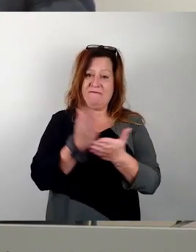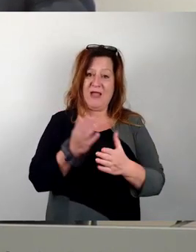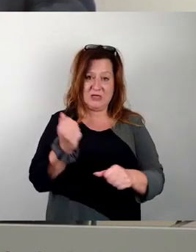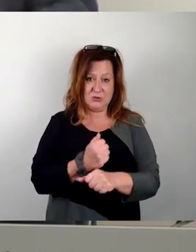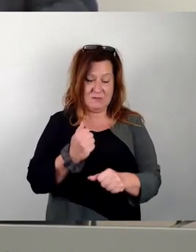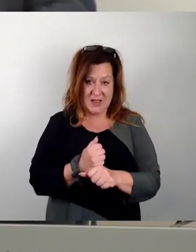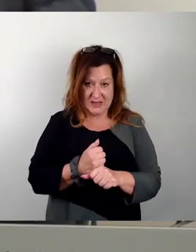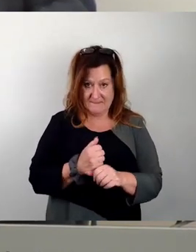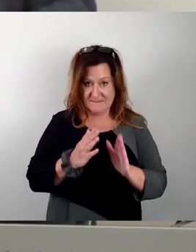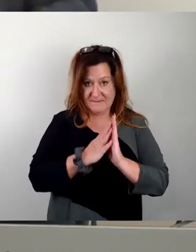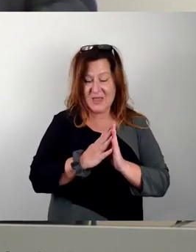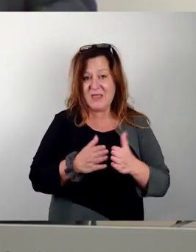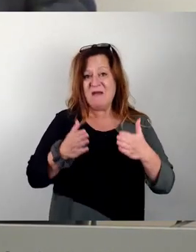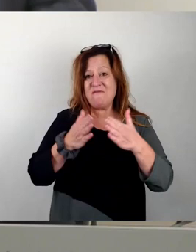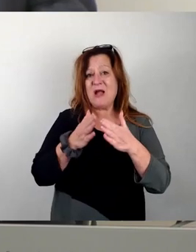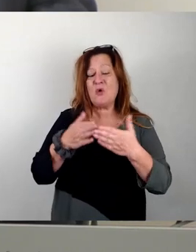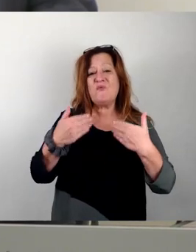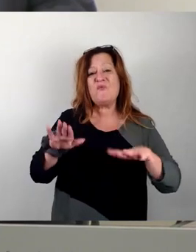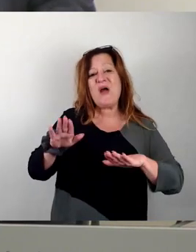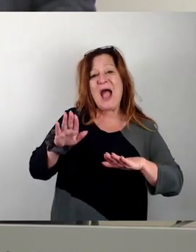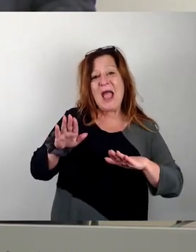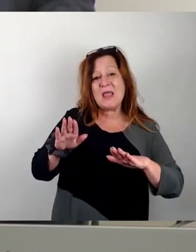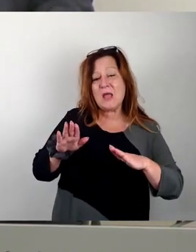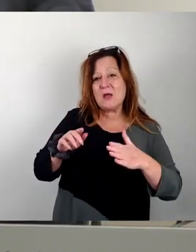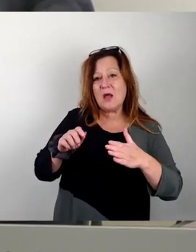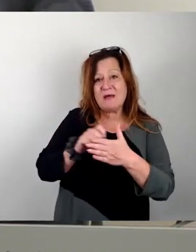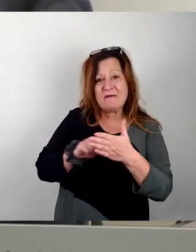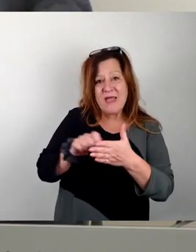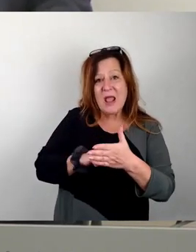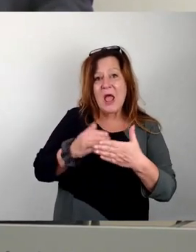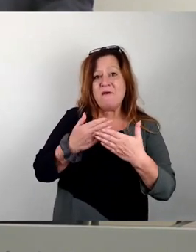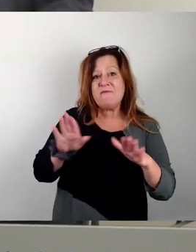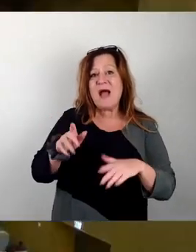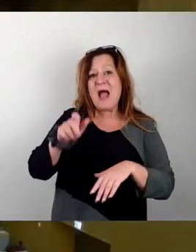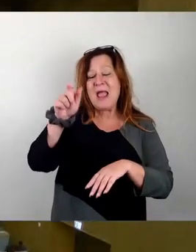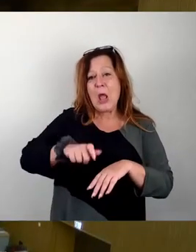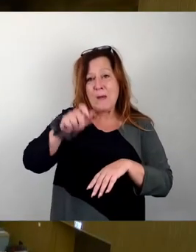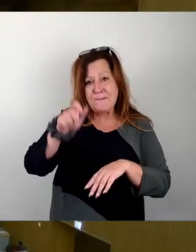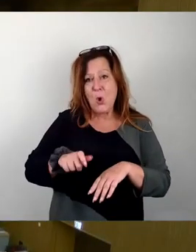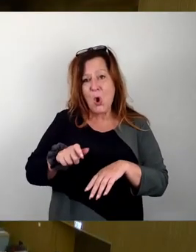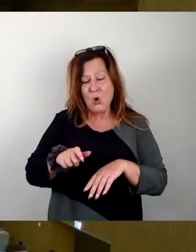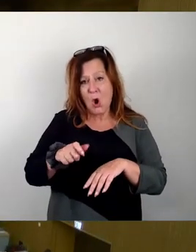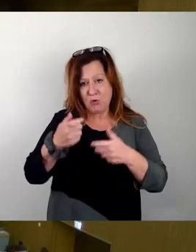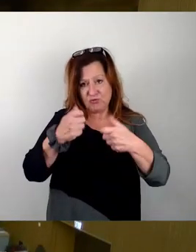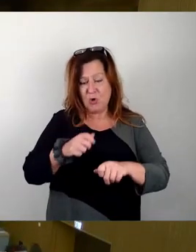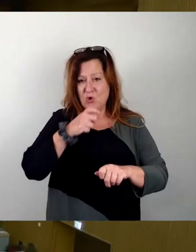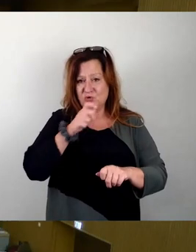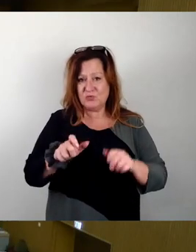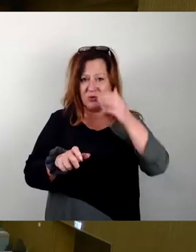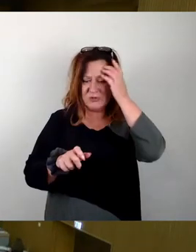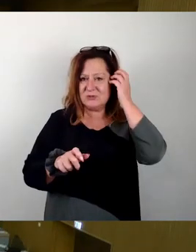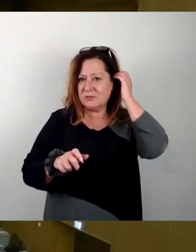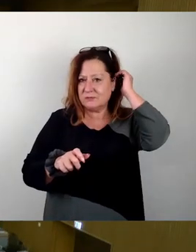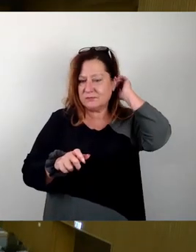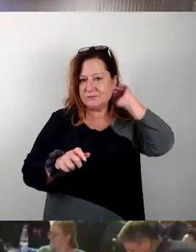die Fraktion Freie Wähler, Freie Bürger ist ein Schlusswort gewünscht. Klaus Lippmann, bitte. Vielen Dank. Nur eine Ergänzung im